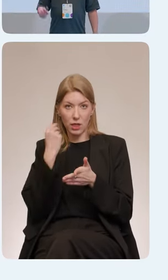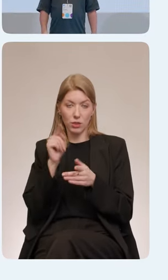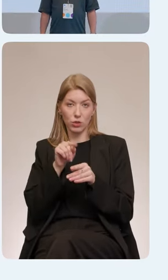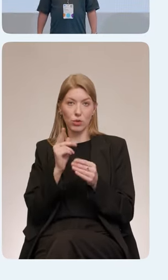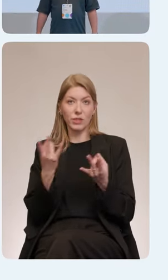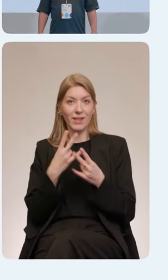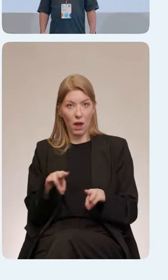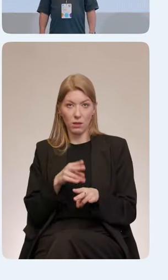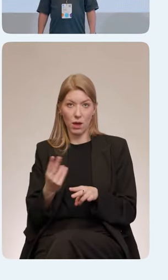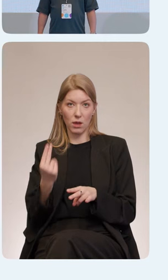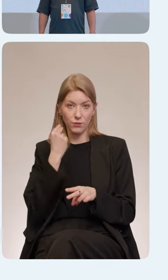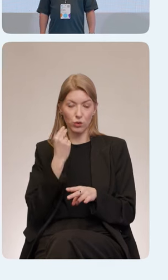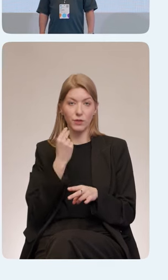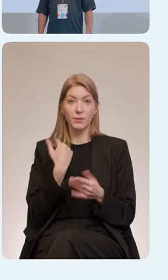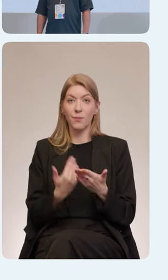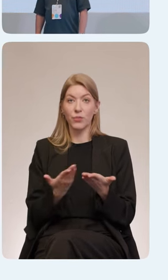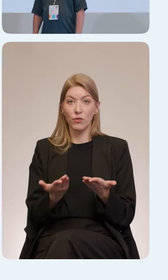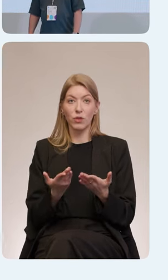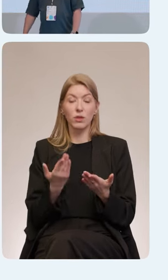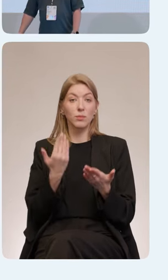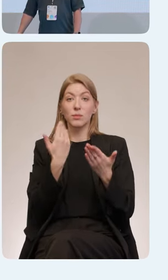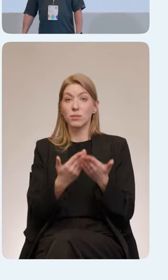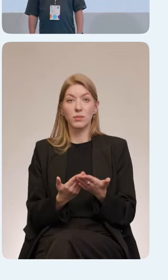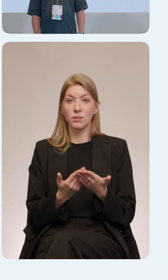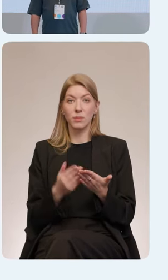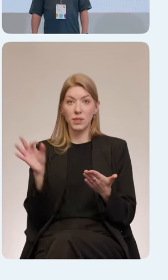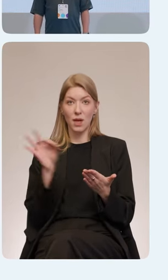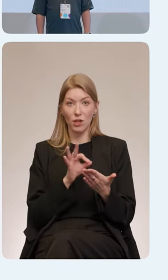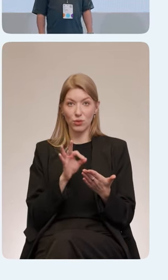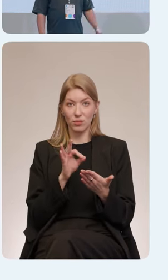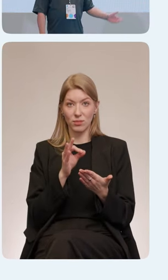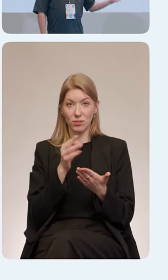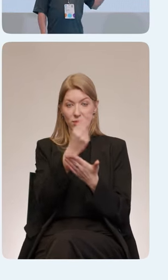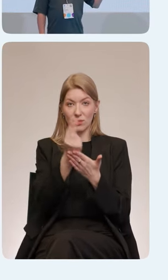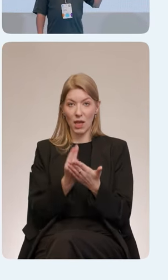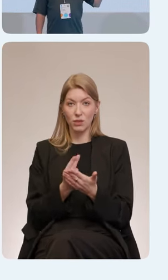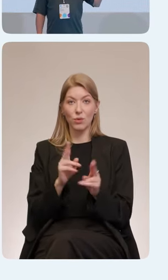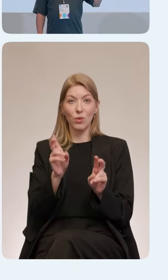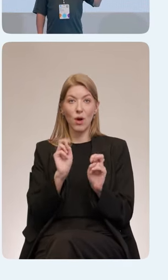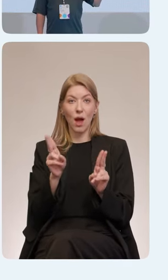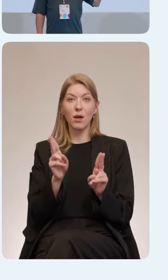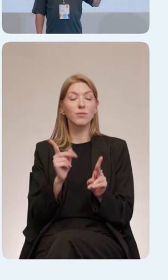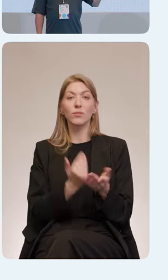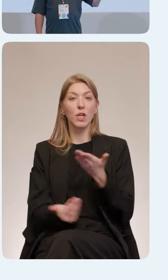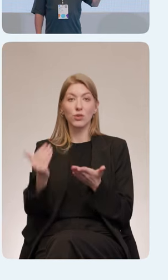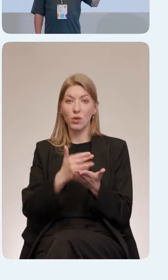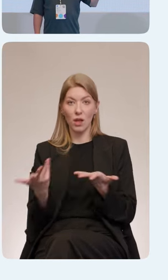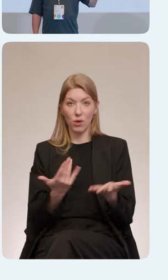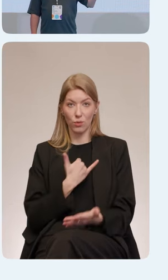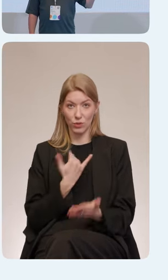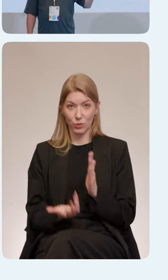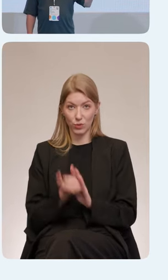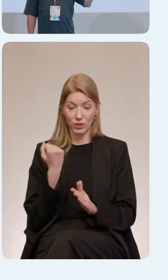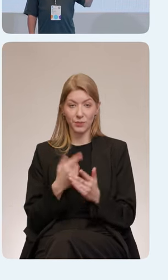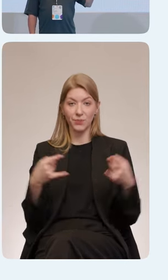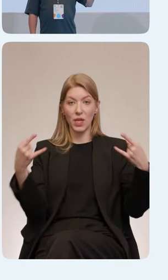Вот. И не буду далеко ходить, покажу сразу картинку, к чему мы пришли. То есть, это